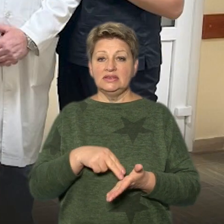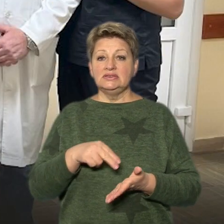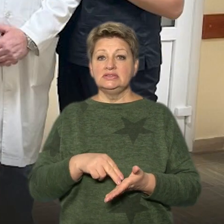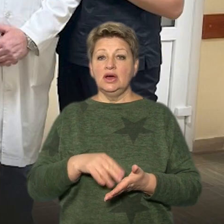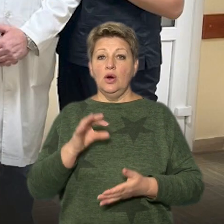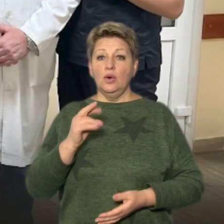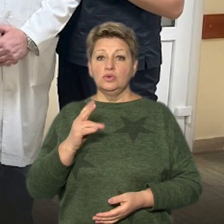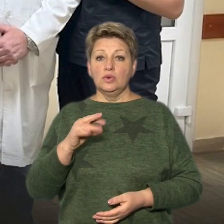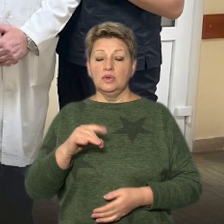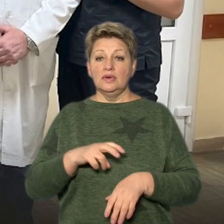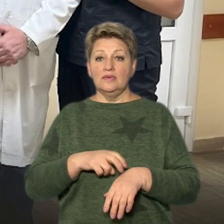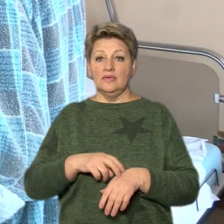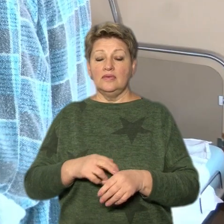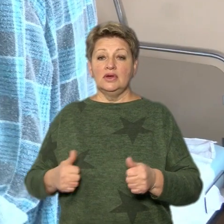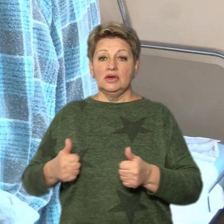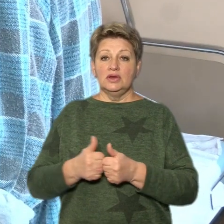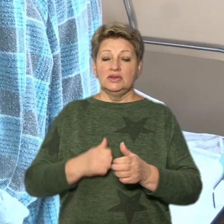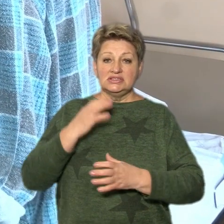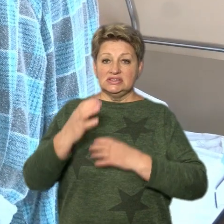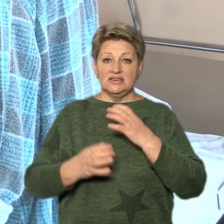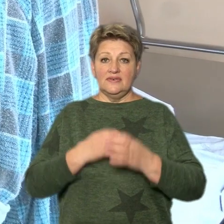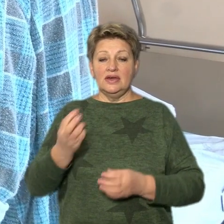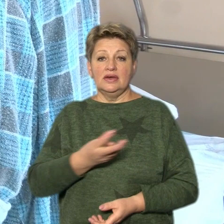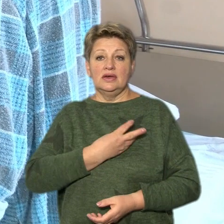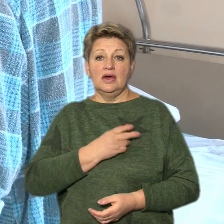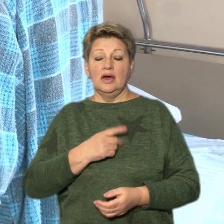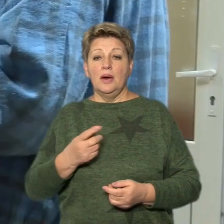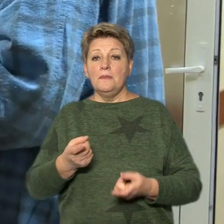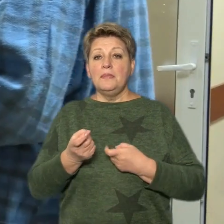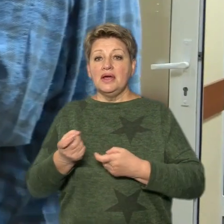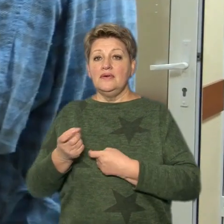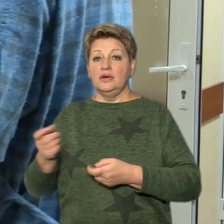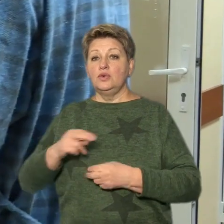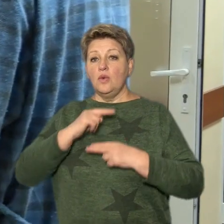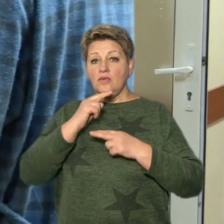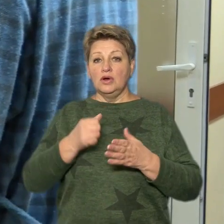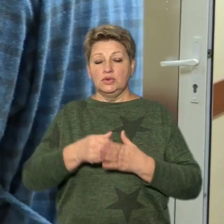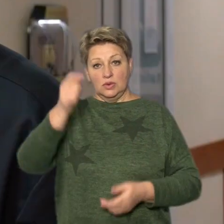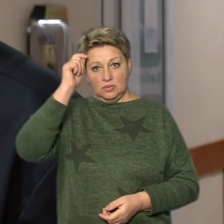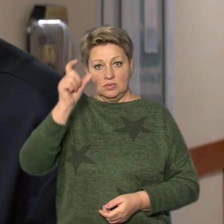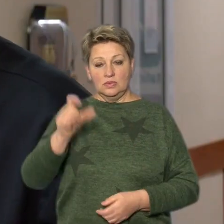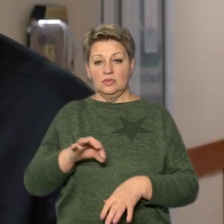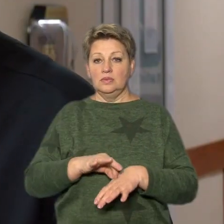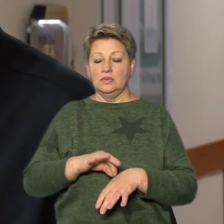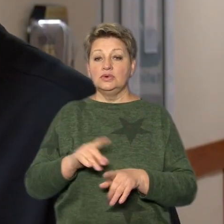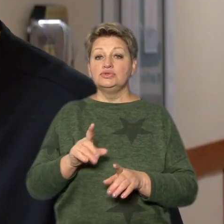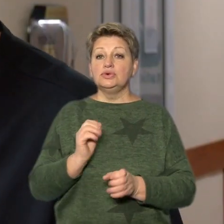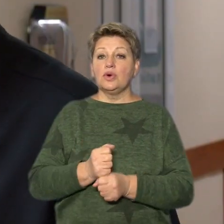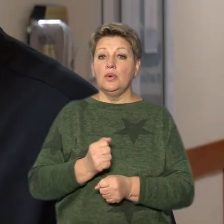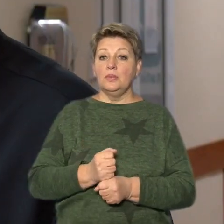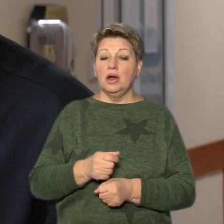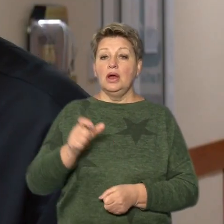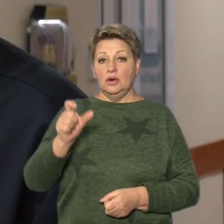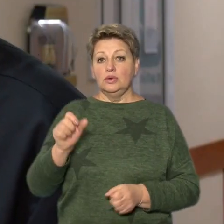онкологи долучилися до світової ініціативи, аби привернути увагу до чоловічих хвороб. Що робитимуть? Люди можуть